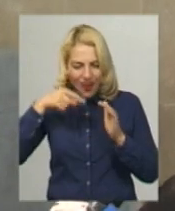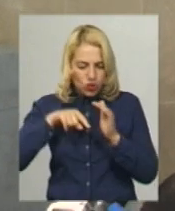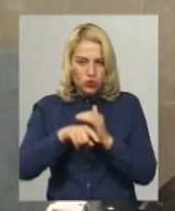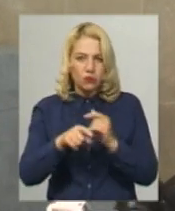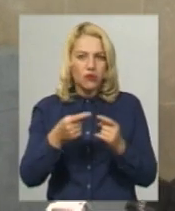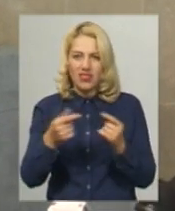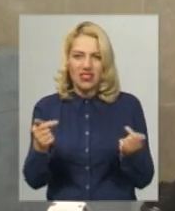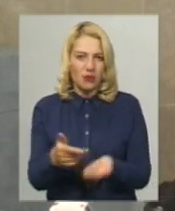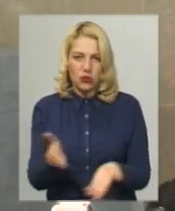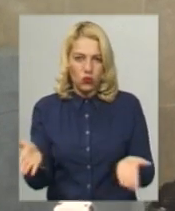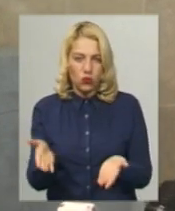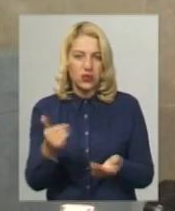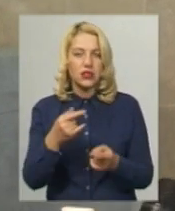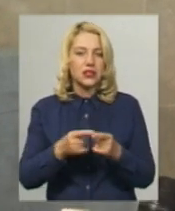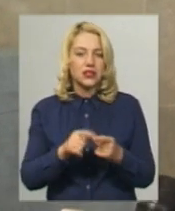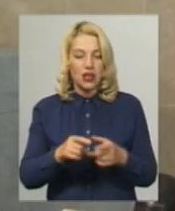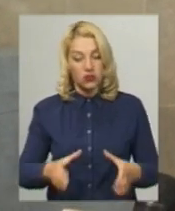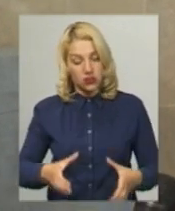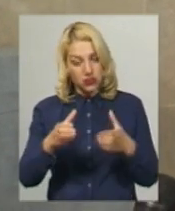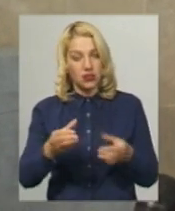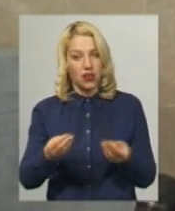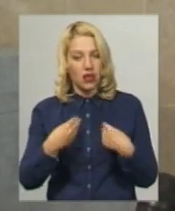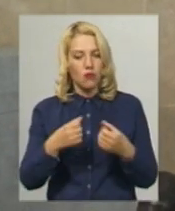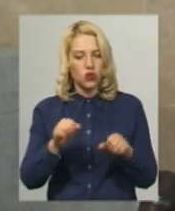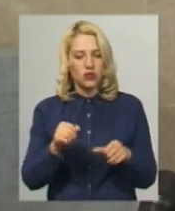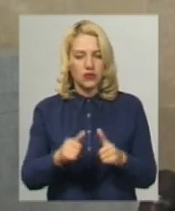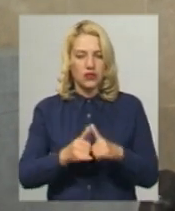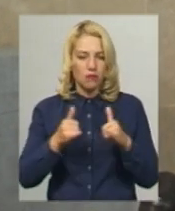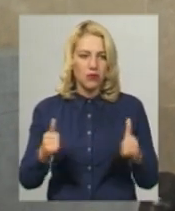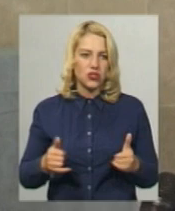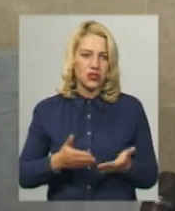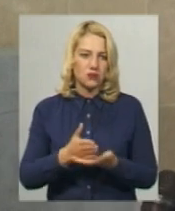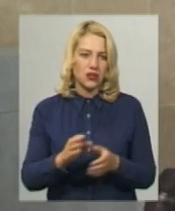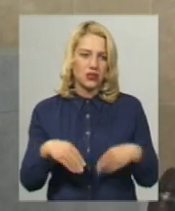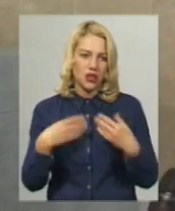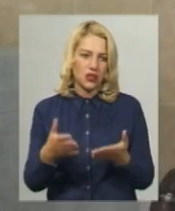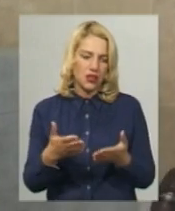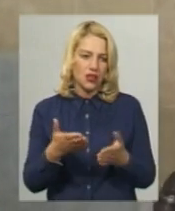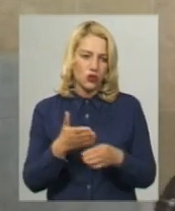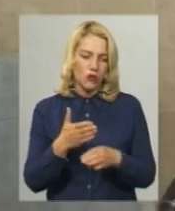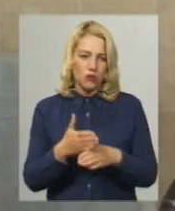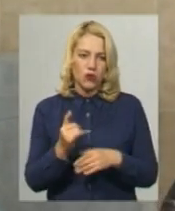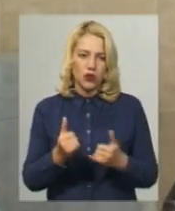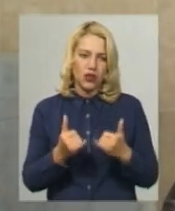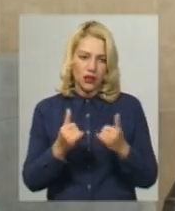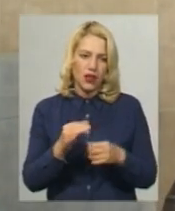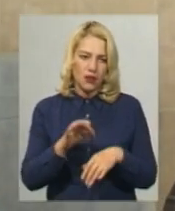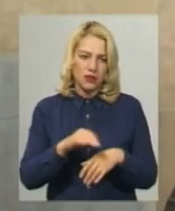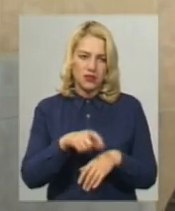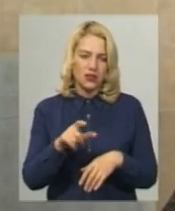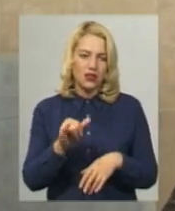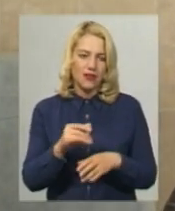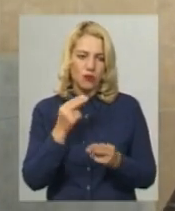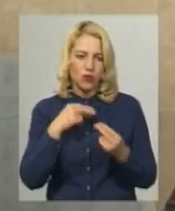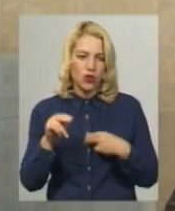підходять до цього абсолютно. Це стільки дає можливість значно збільшити спектр, по-перше, надання допомоги для пацієнтів і